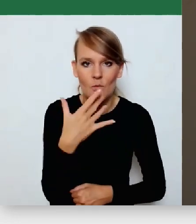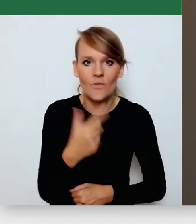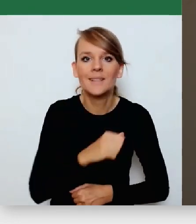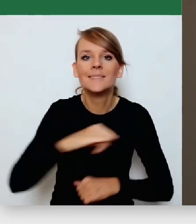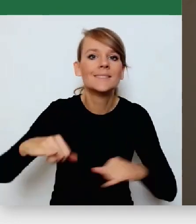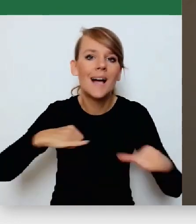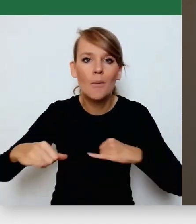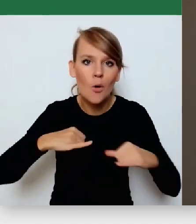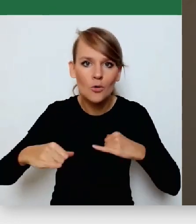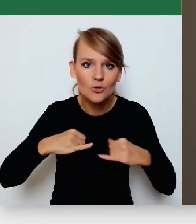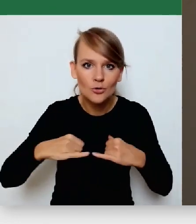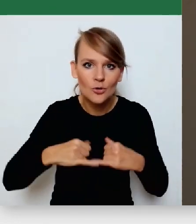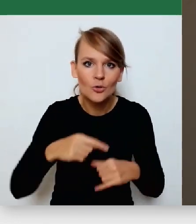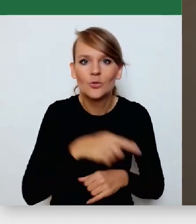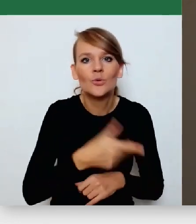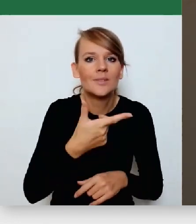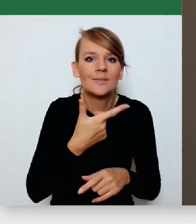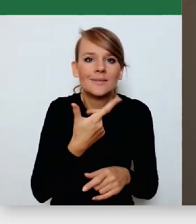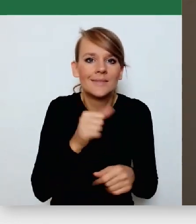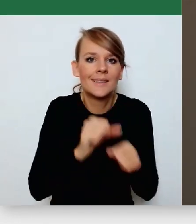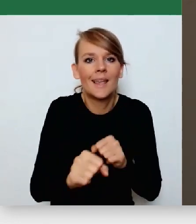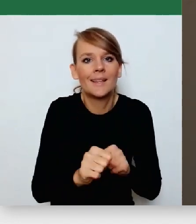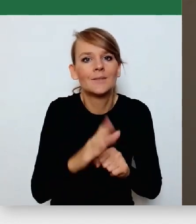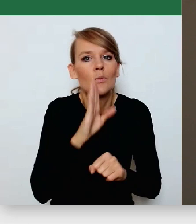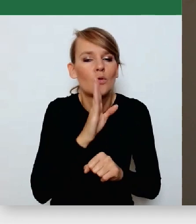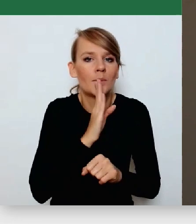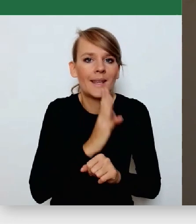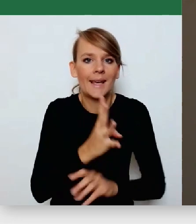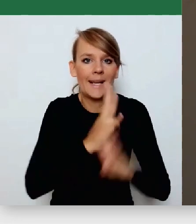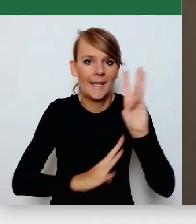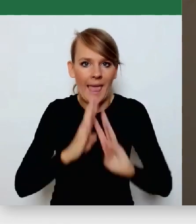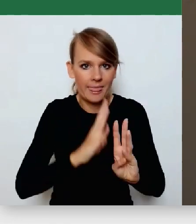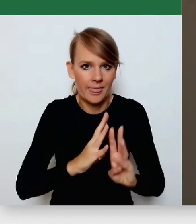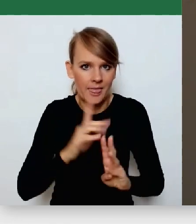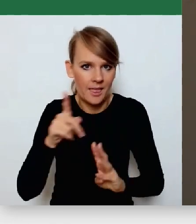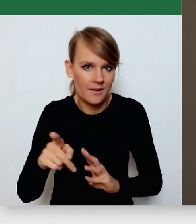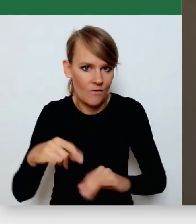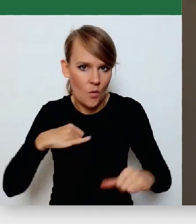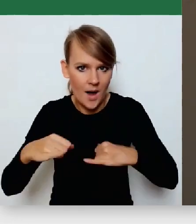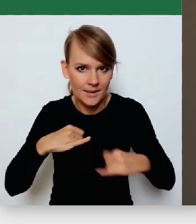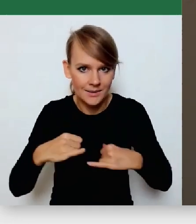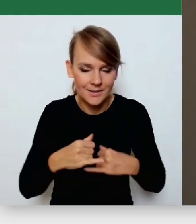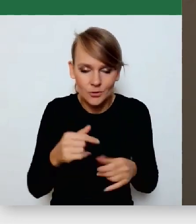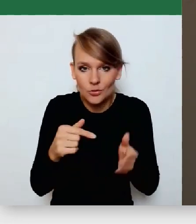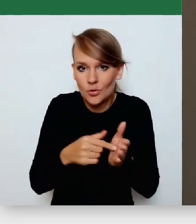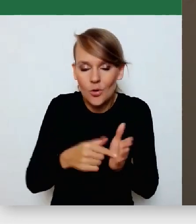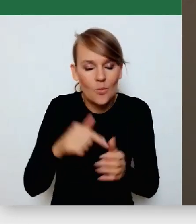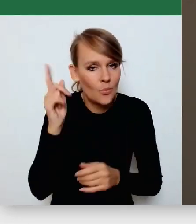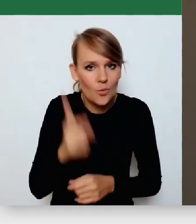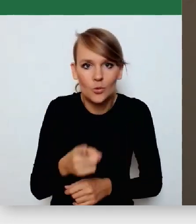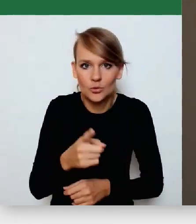żadnym klientem wobec jakiejkolwiek władzy. To jest taka prawda, którą powinniśmy sobie powtarzać i